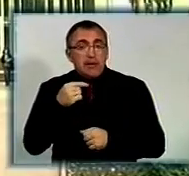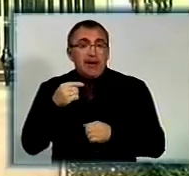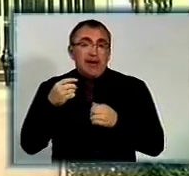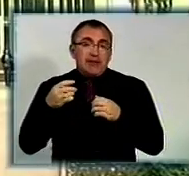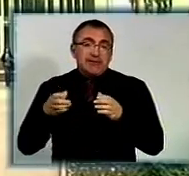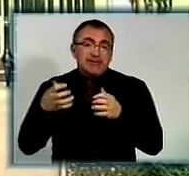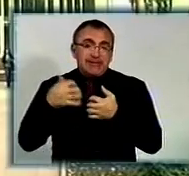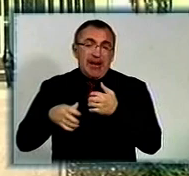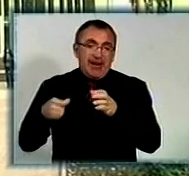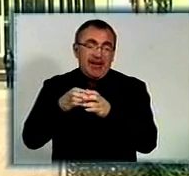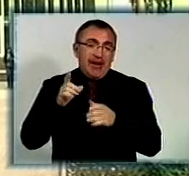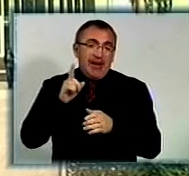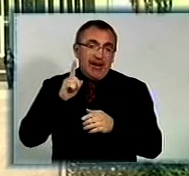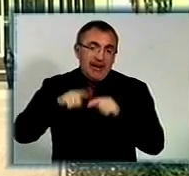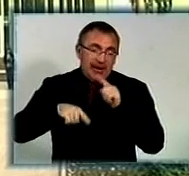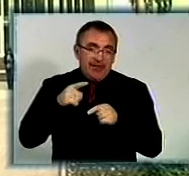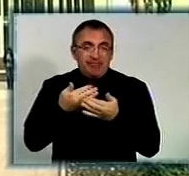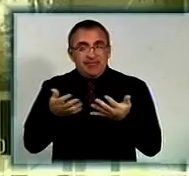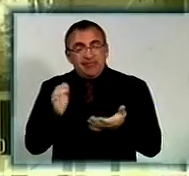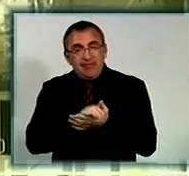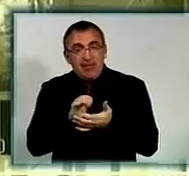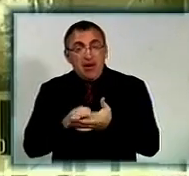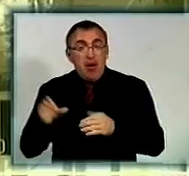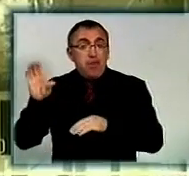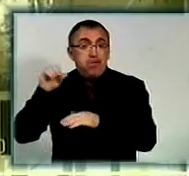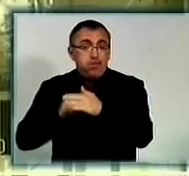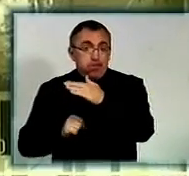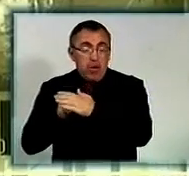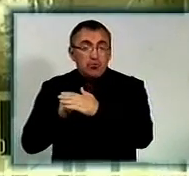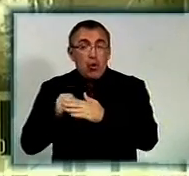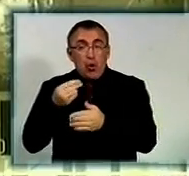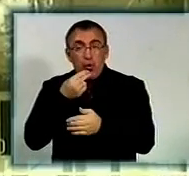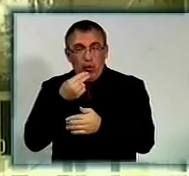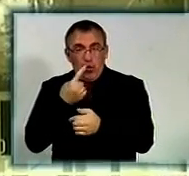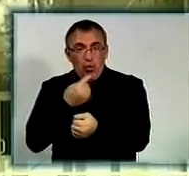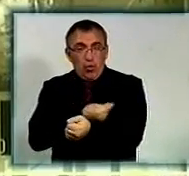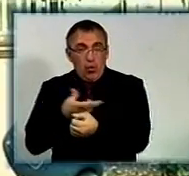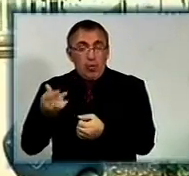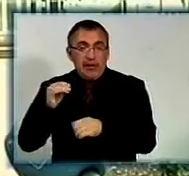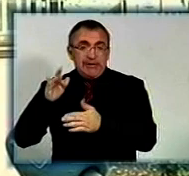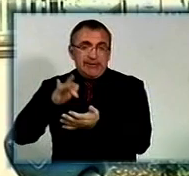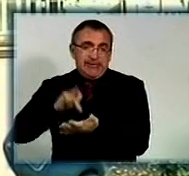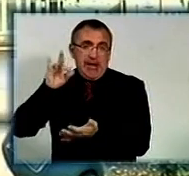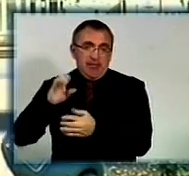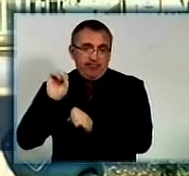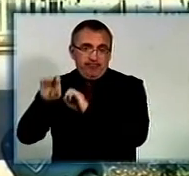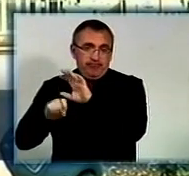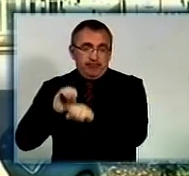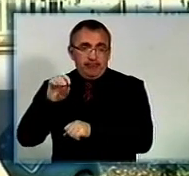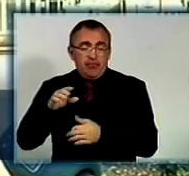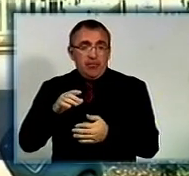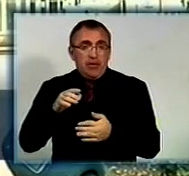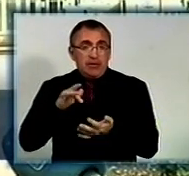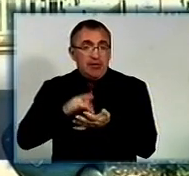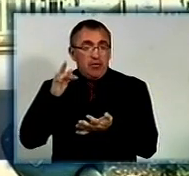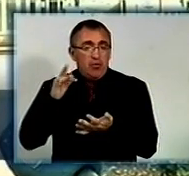чи знайомих. Саме тому організацією створюється база донорів, за допомогою яких наповнюються донорські центри. Ця акція має дуже велике